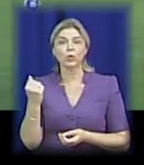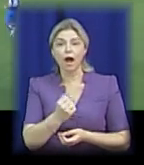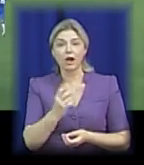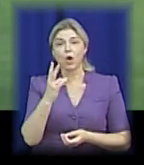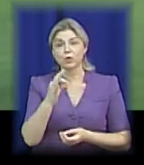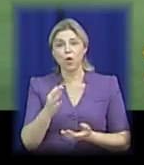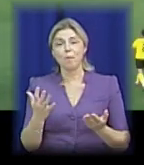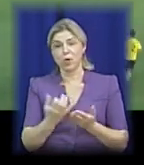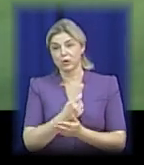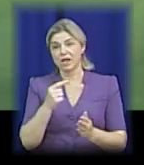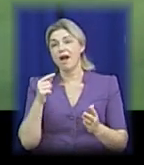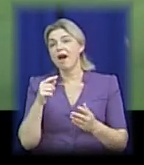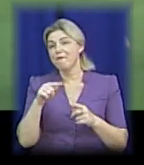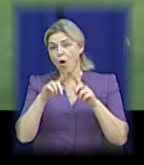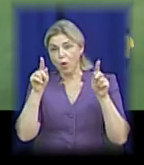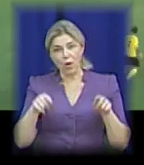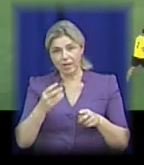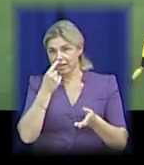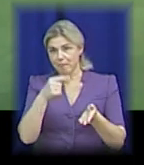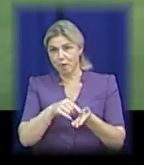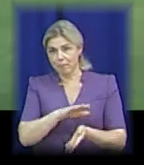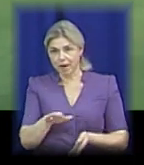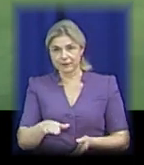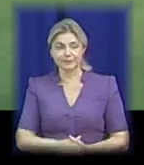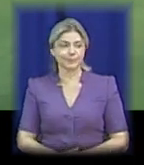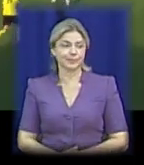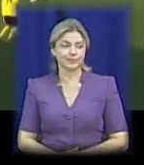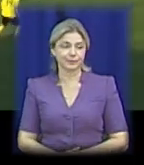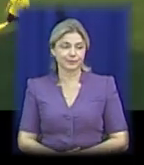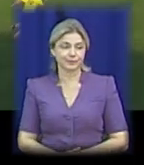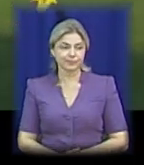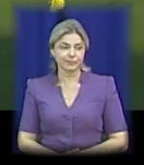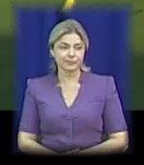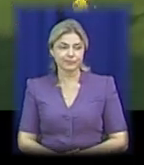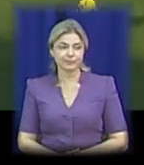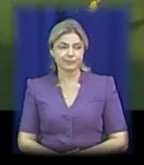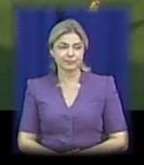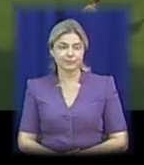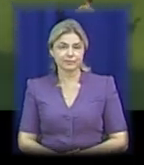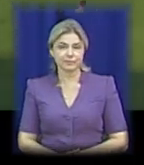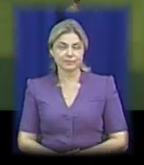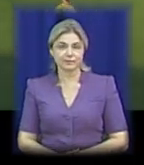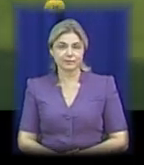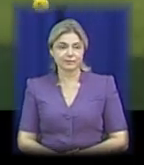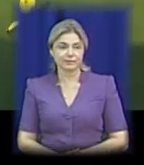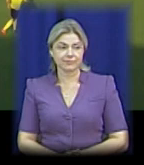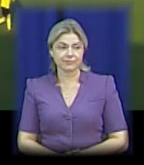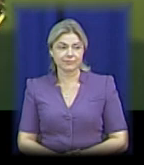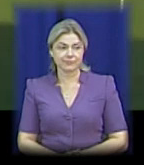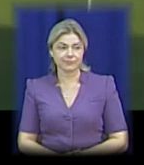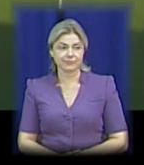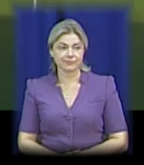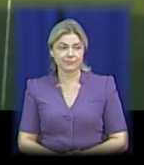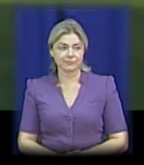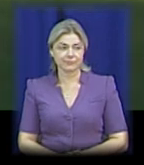повзворота. На 44-й хвилині Ігор Семенина віддав передачу зі своєї половини поля, яку реалізував Сергій Кравченко, в